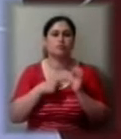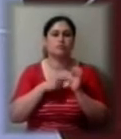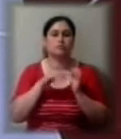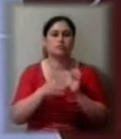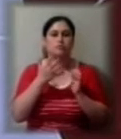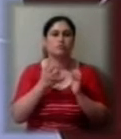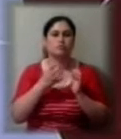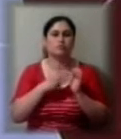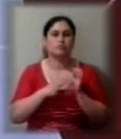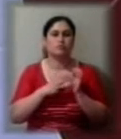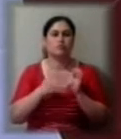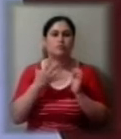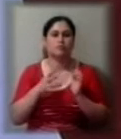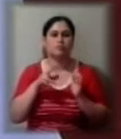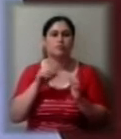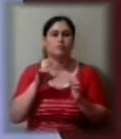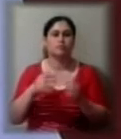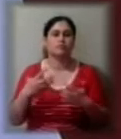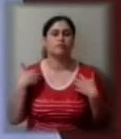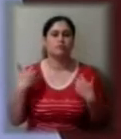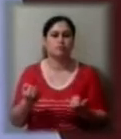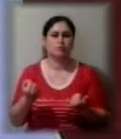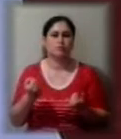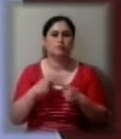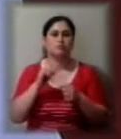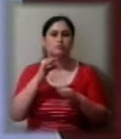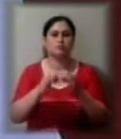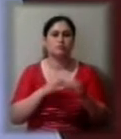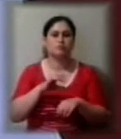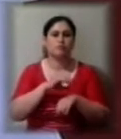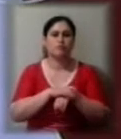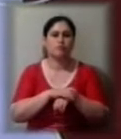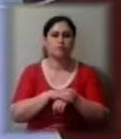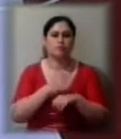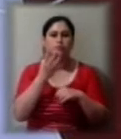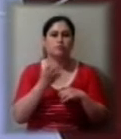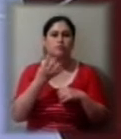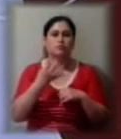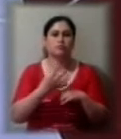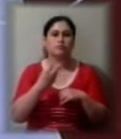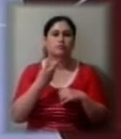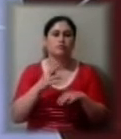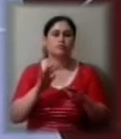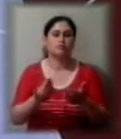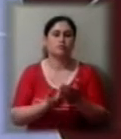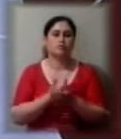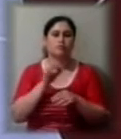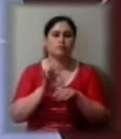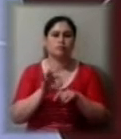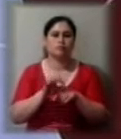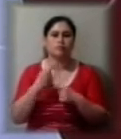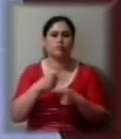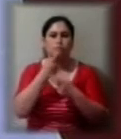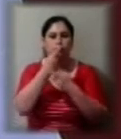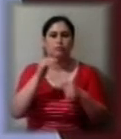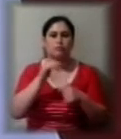пацієнтів одужали. За добу зафіксовано 442 нові випадки. Про це йдеться на сайті Центру